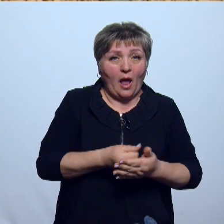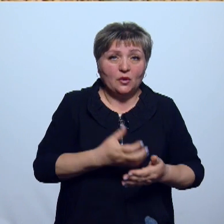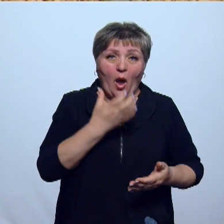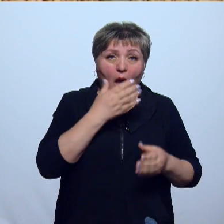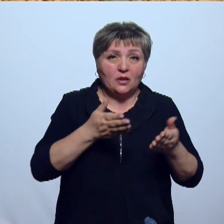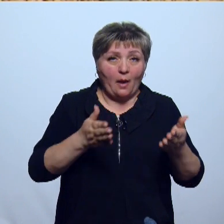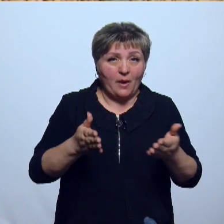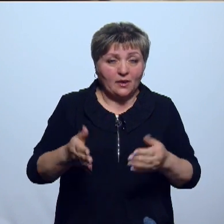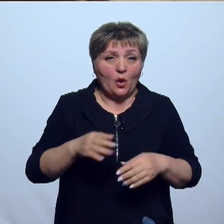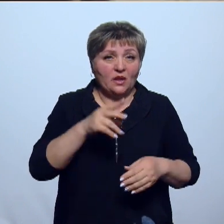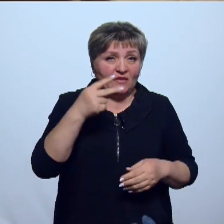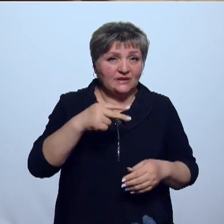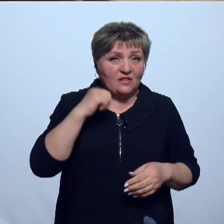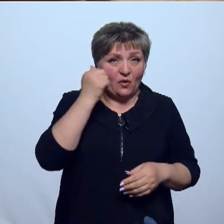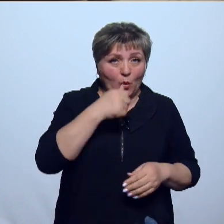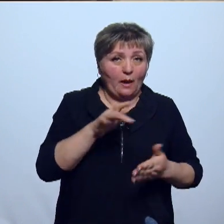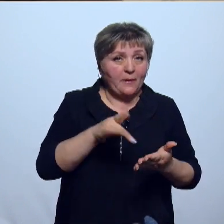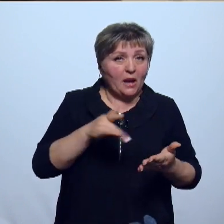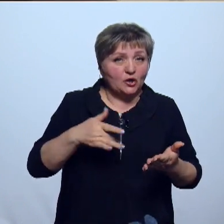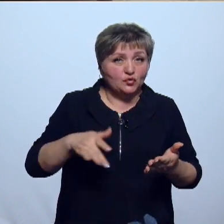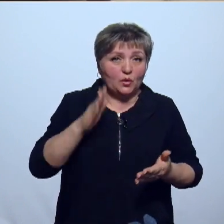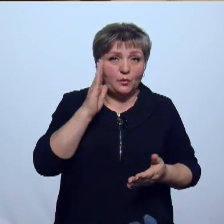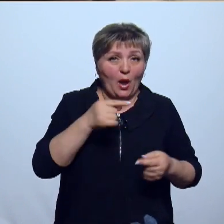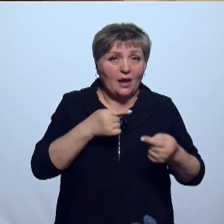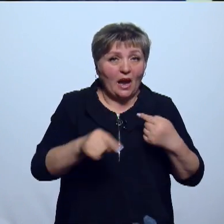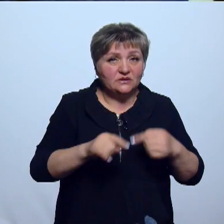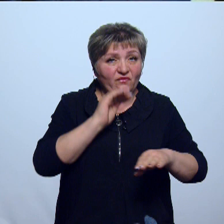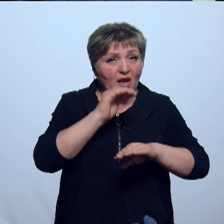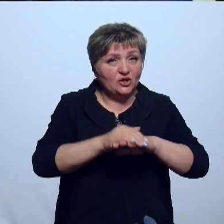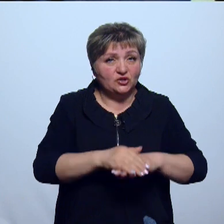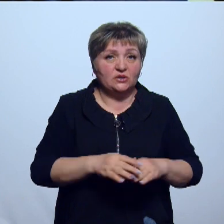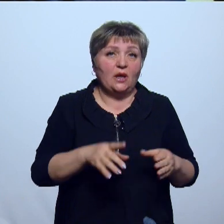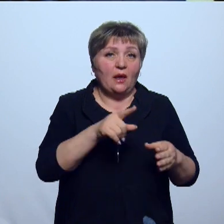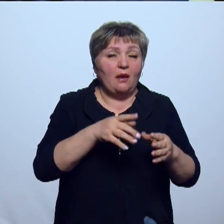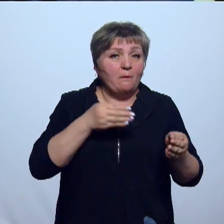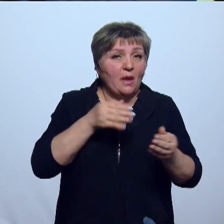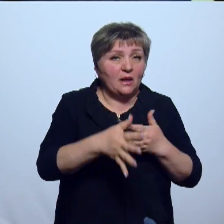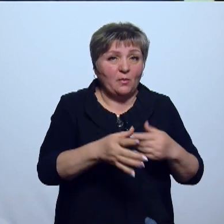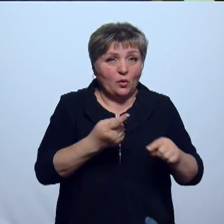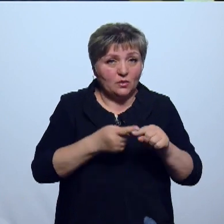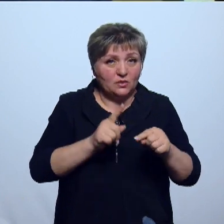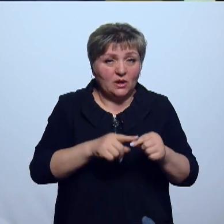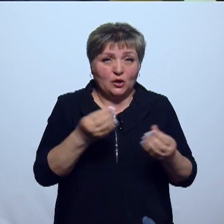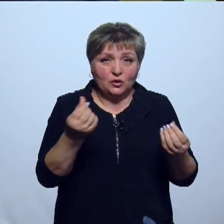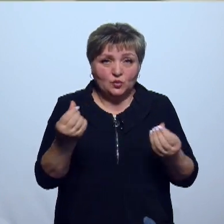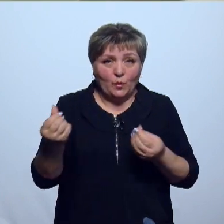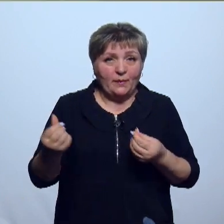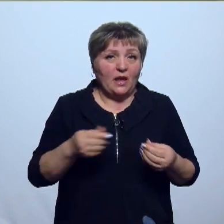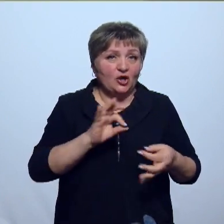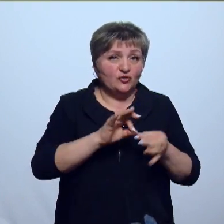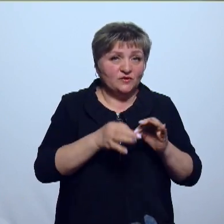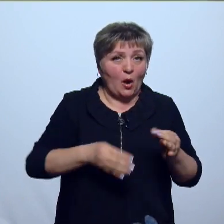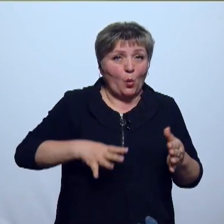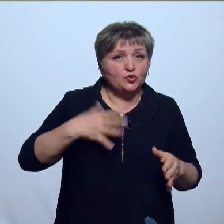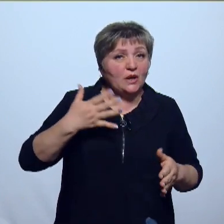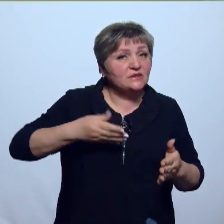2020 года предстоящий перерасчет – это разница между фактически потребленным объемом тепла и суммами, которые ижевчане за него